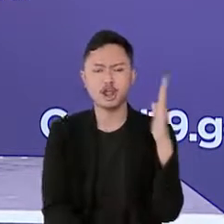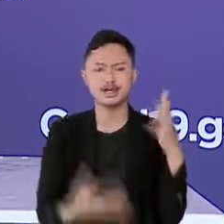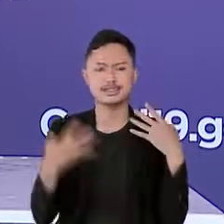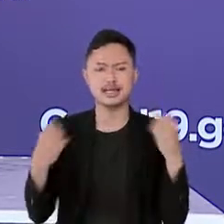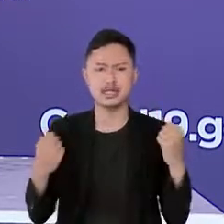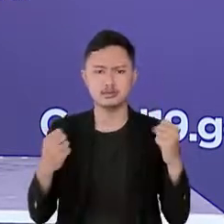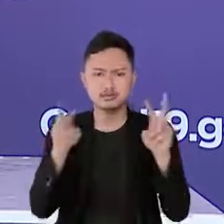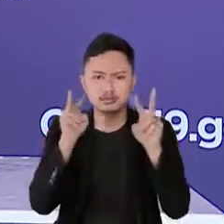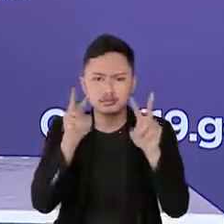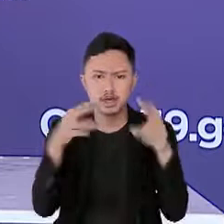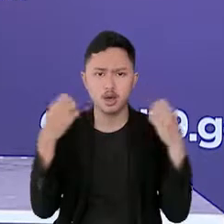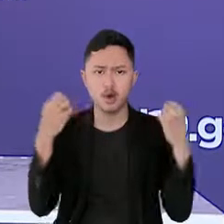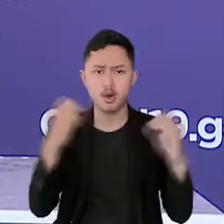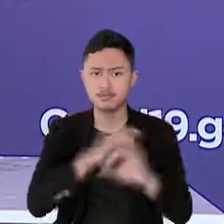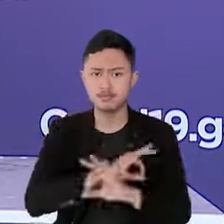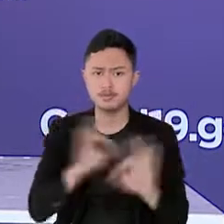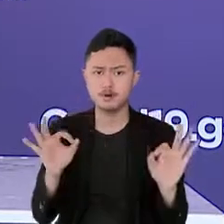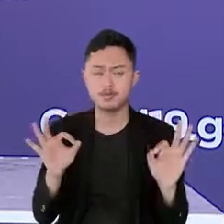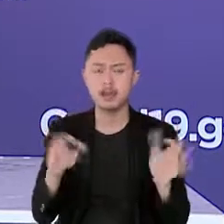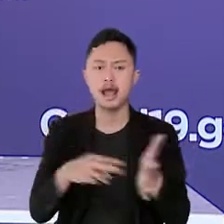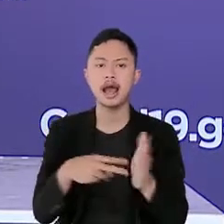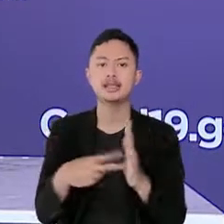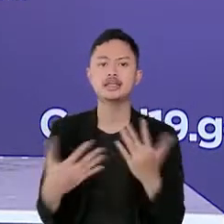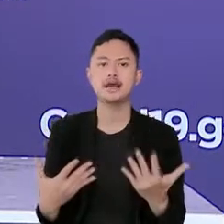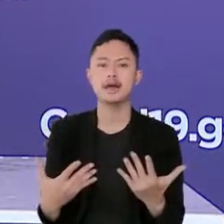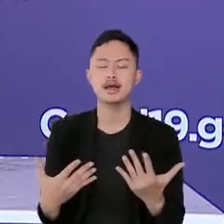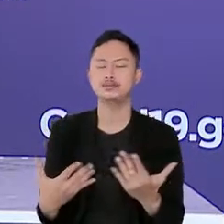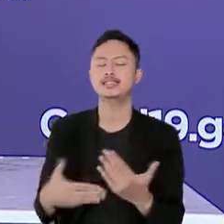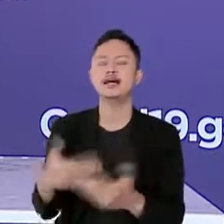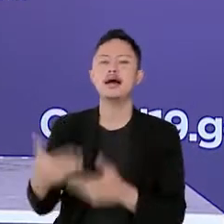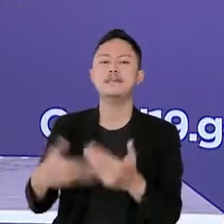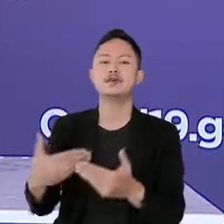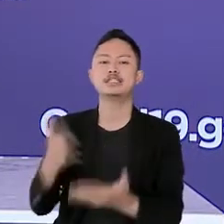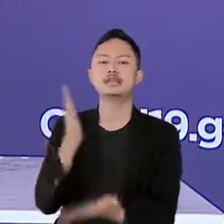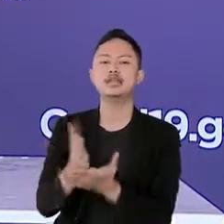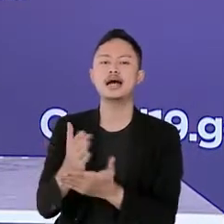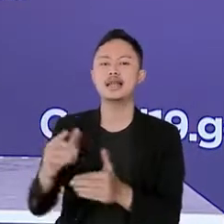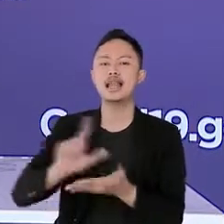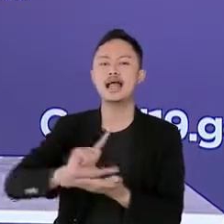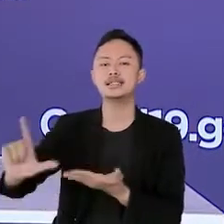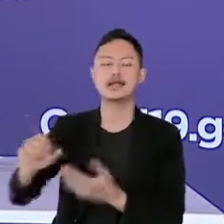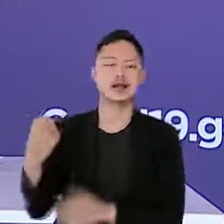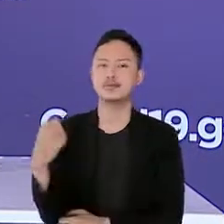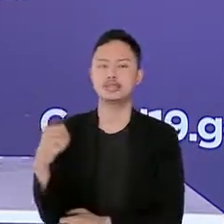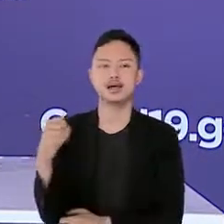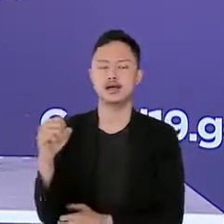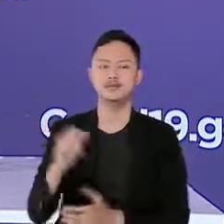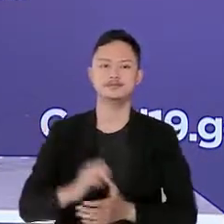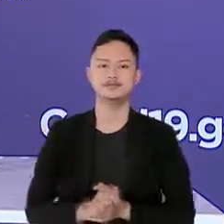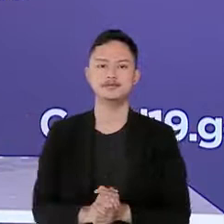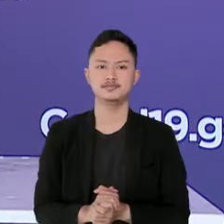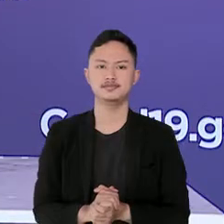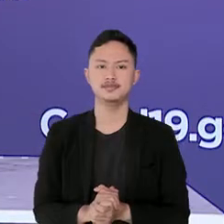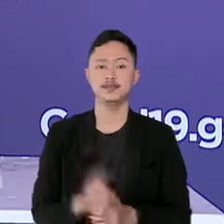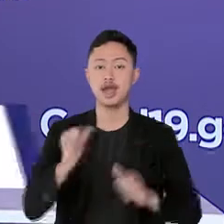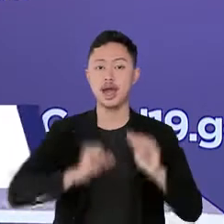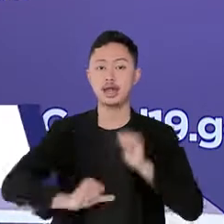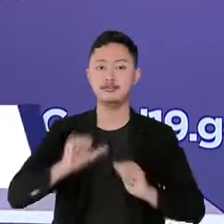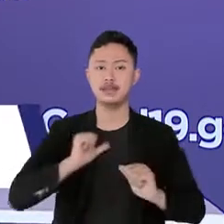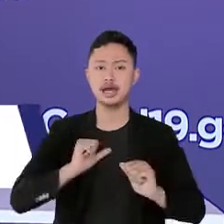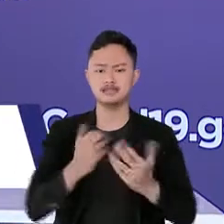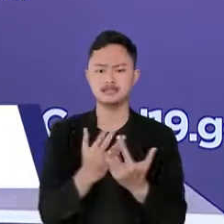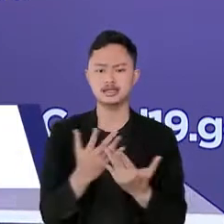esehatan tidak kuat maka hal- tersebut tidak akan berjalan dengan efektif pembatasan mobilitas dan aktivitas